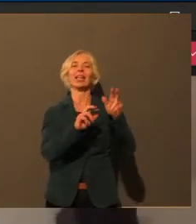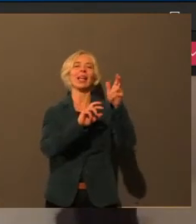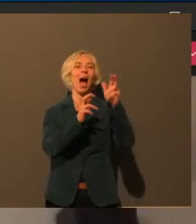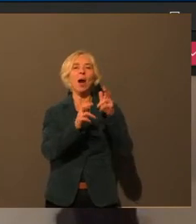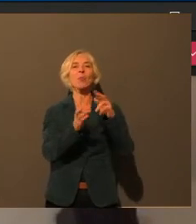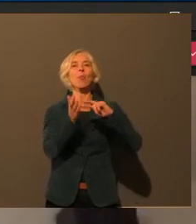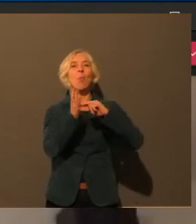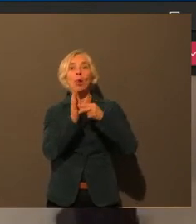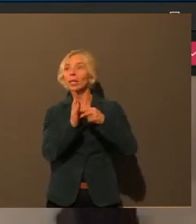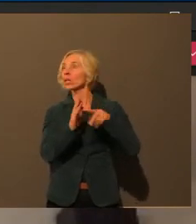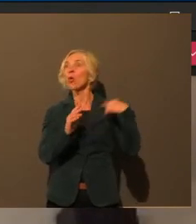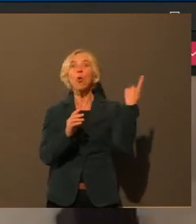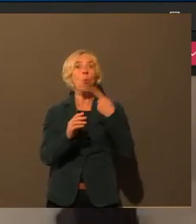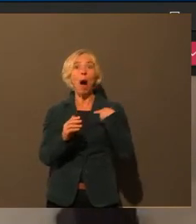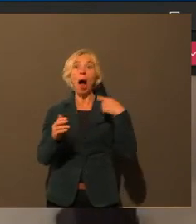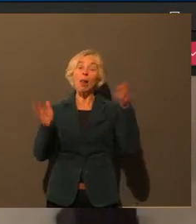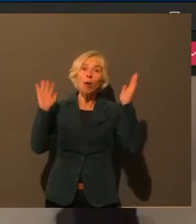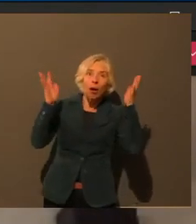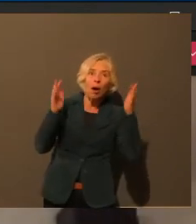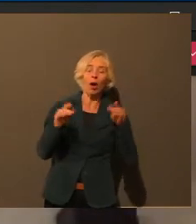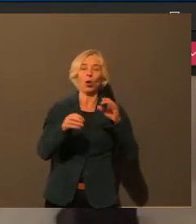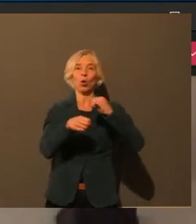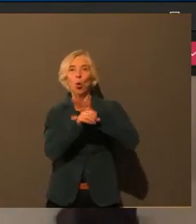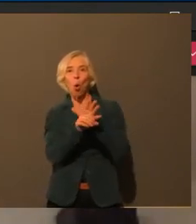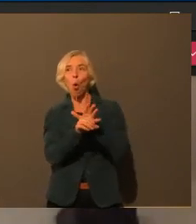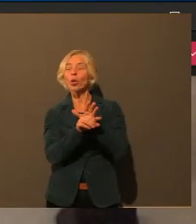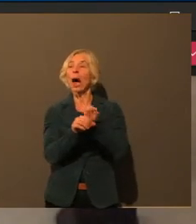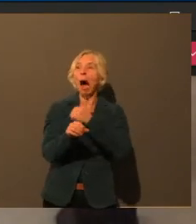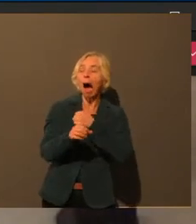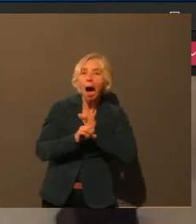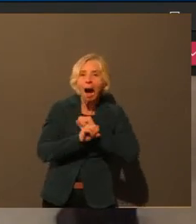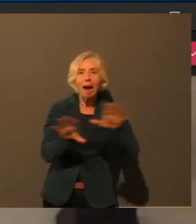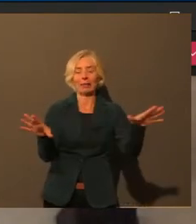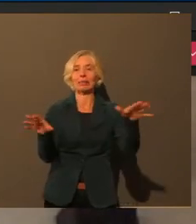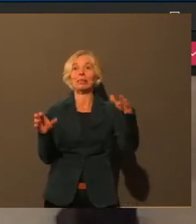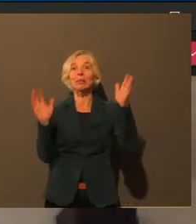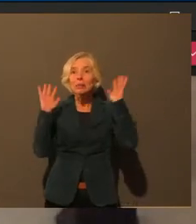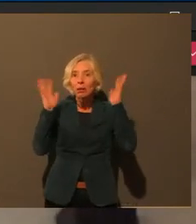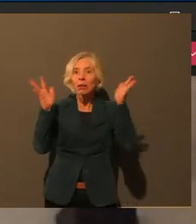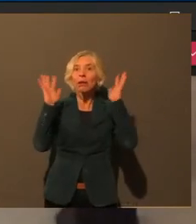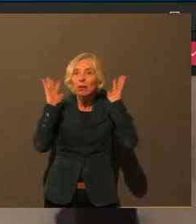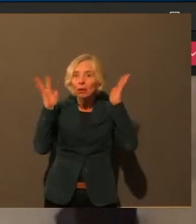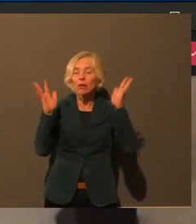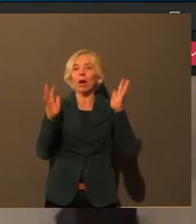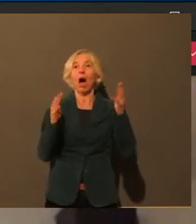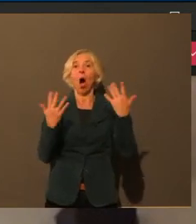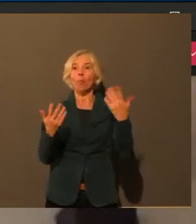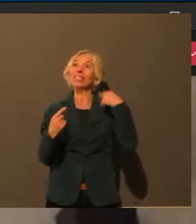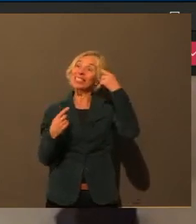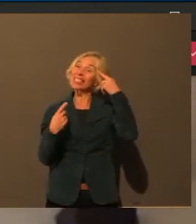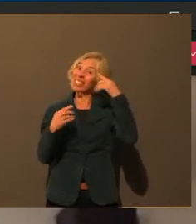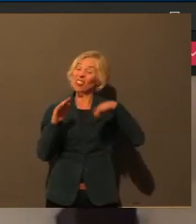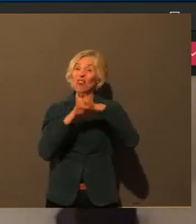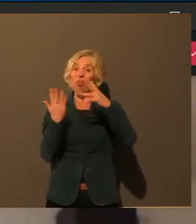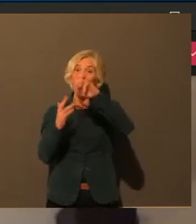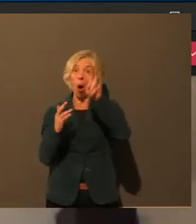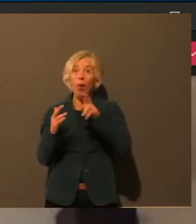sehr viel Angst geführt worden. Tja, ob sinnvoll oder nicht, mache ich mal ein Fragezeichen.